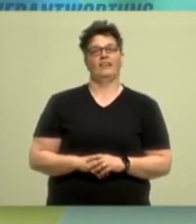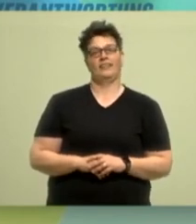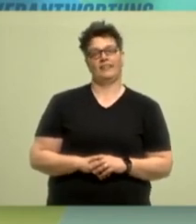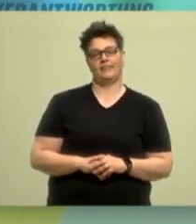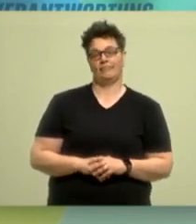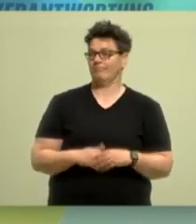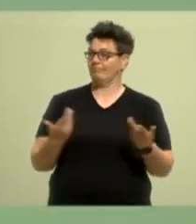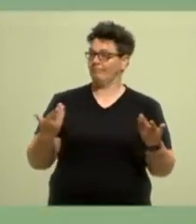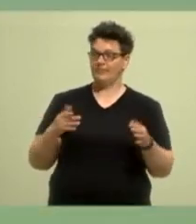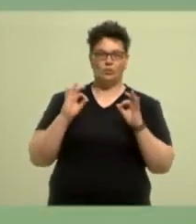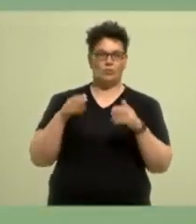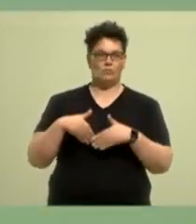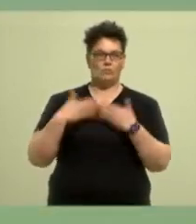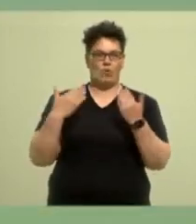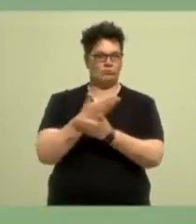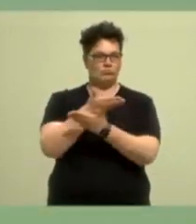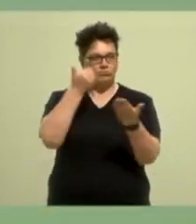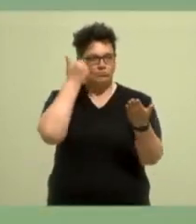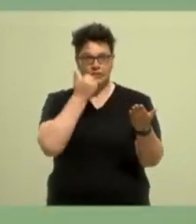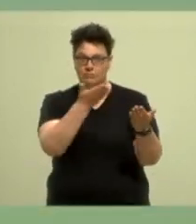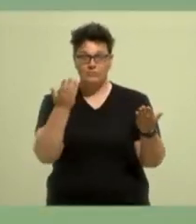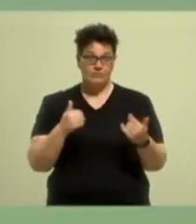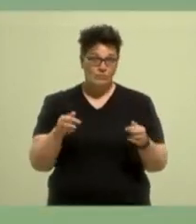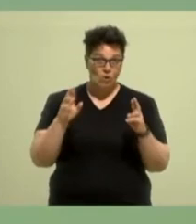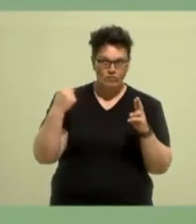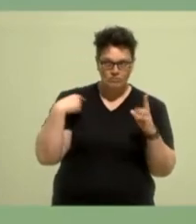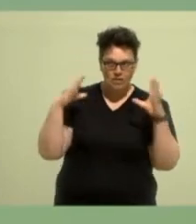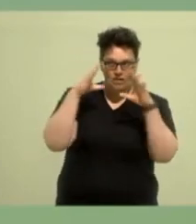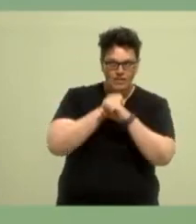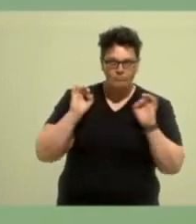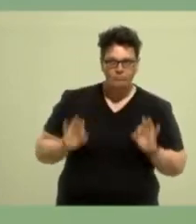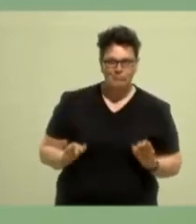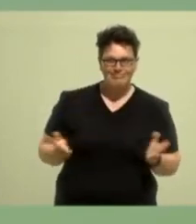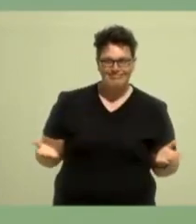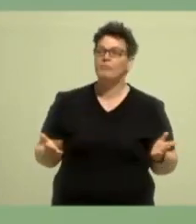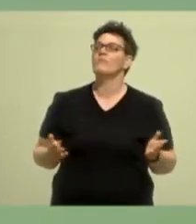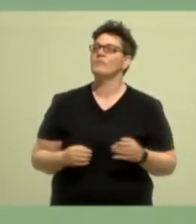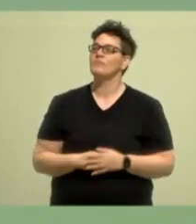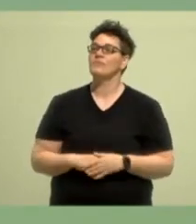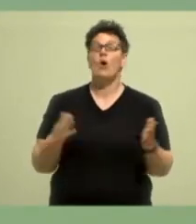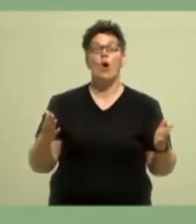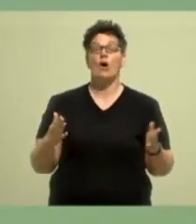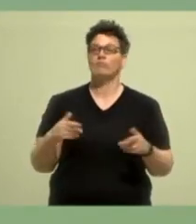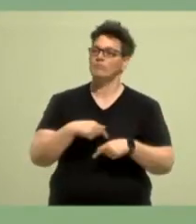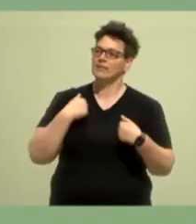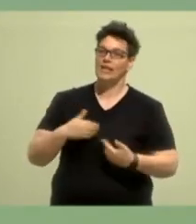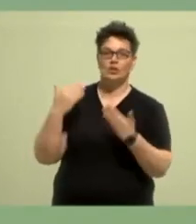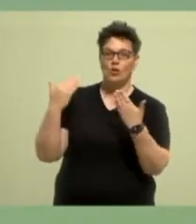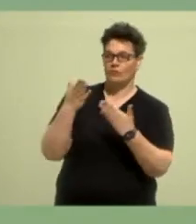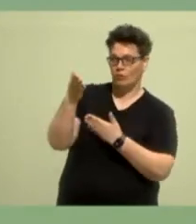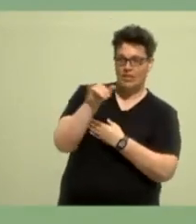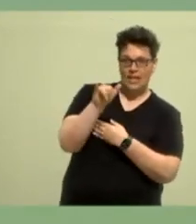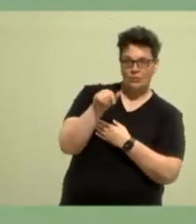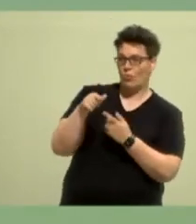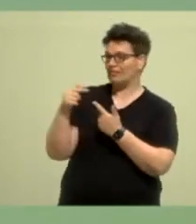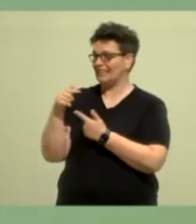Guten Morgen, ihr Lieben. Ich hoffe, ihr hattet eine gute Nacht und vor allem erstmal ganz herzlichen Glückwunsch an Jasky, Lü und Tim